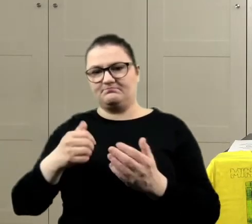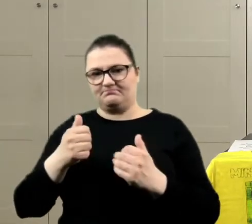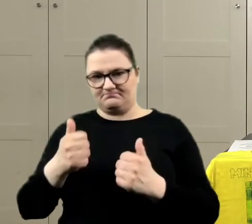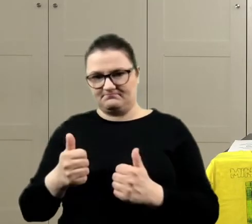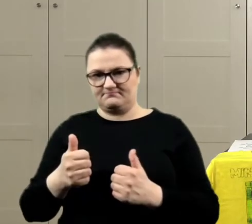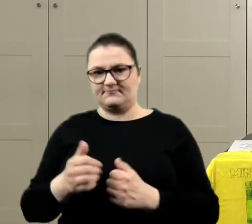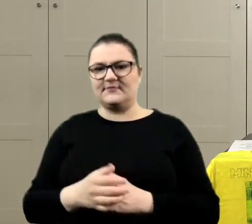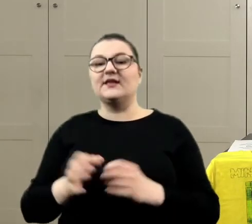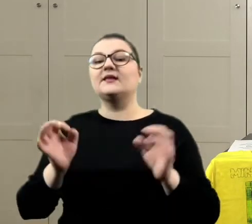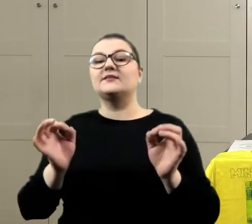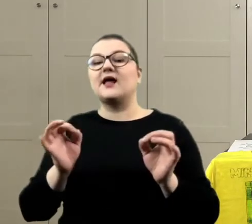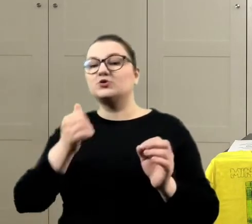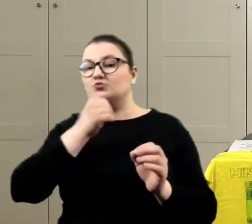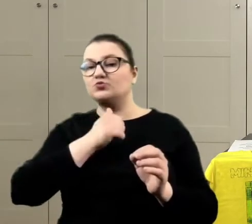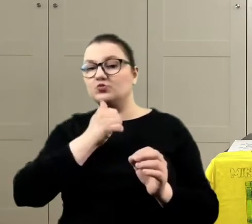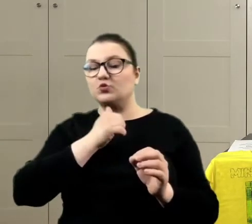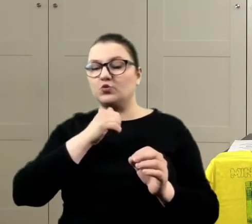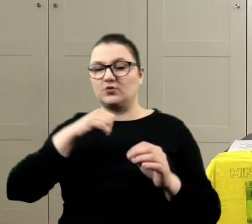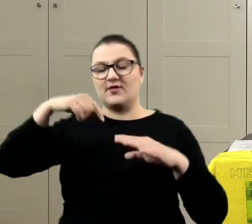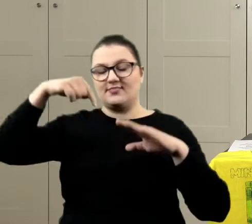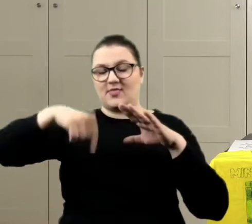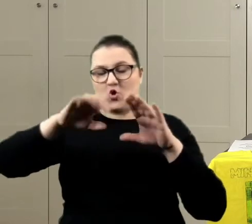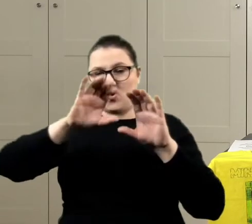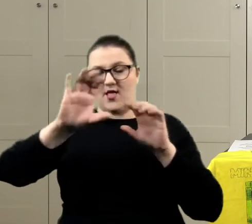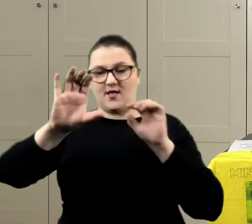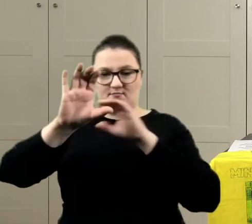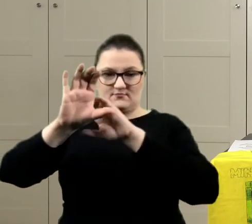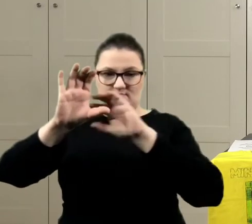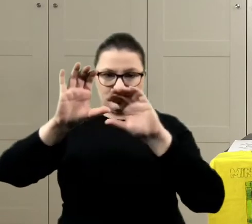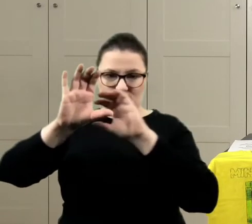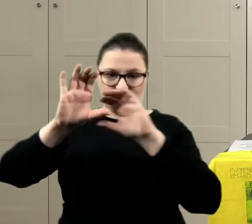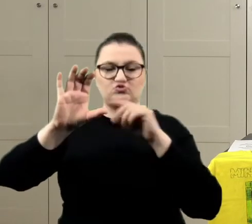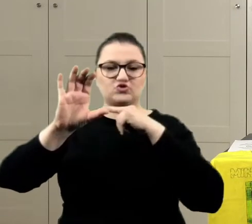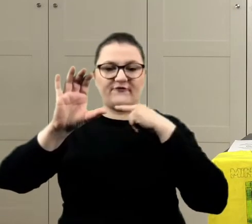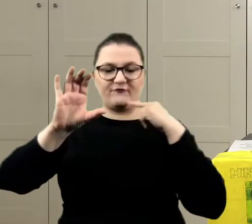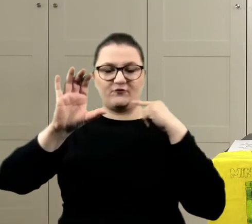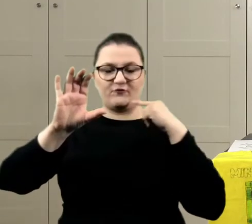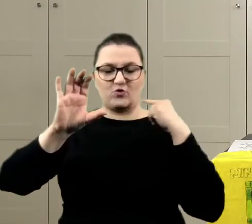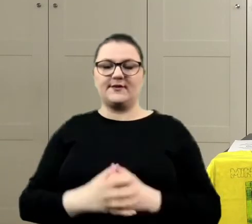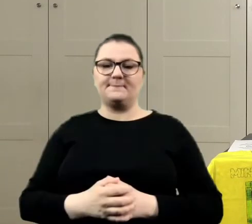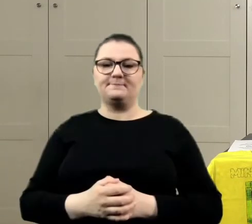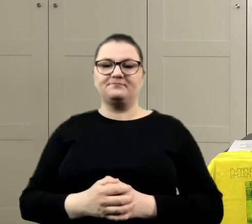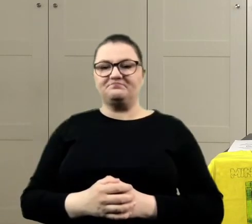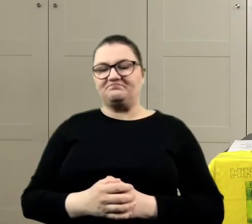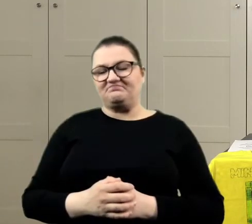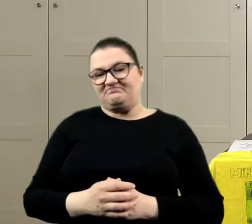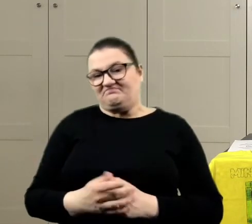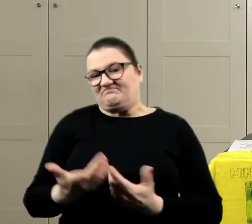No i teraz spróbuj tutaj dół wypełnić na czerwony. To jest właściwie nawet taki